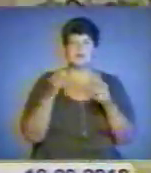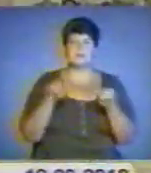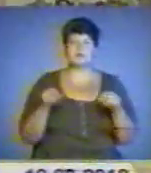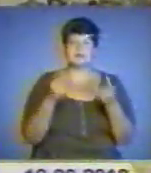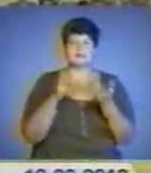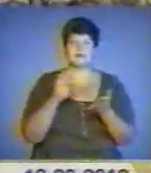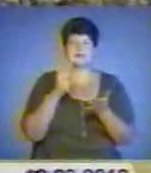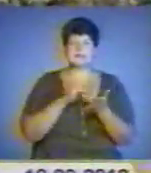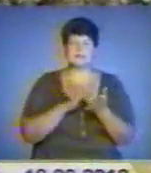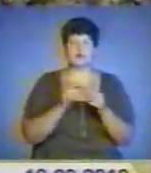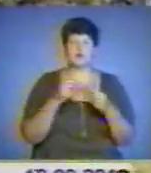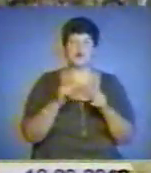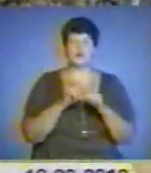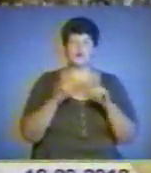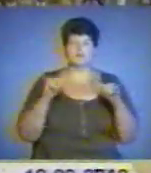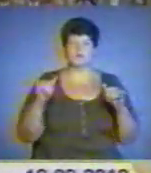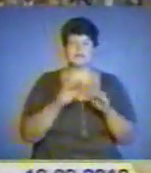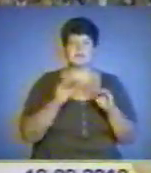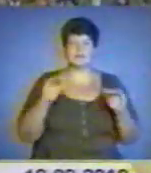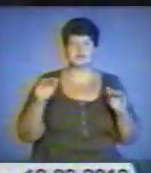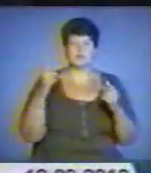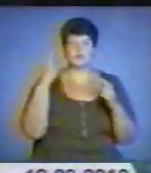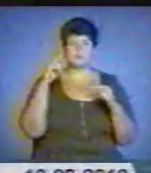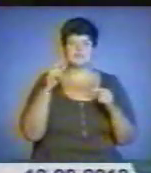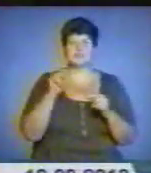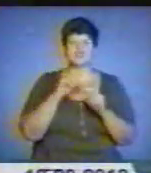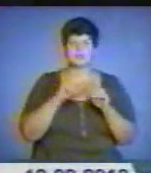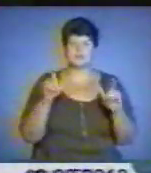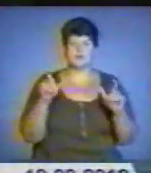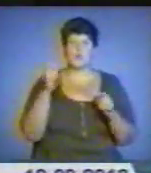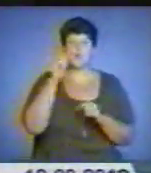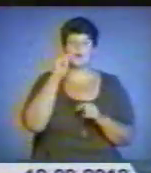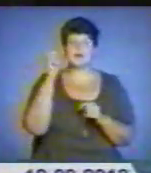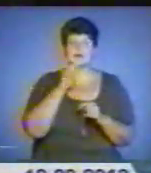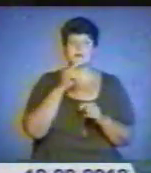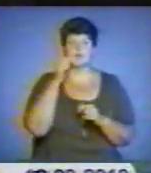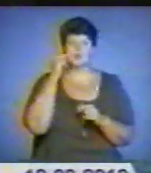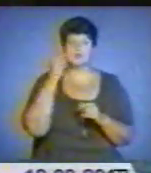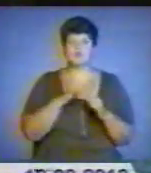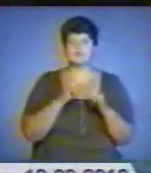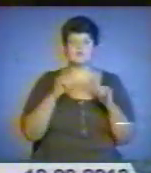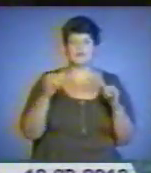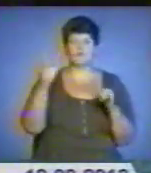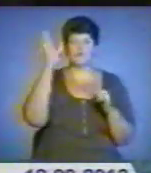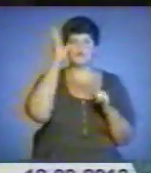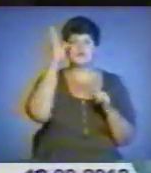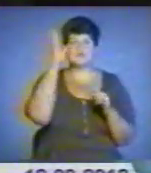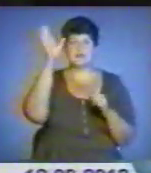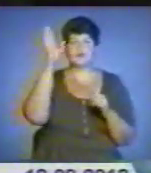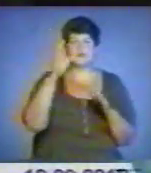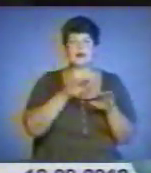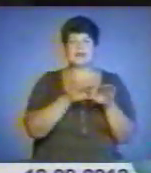також розвиток дитячо-юнацьких спортивних шкіл. Україна та Росія розвиватимуть зв'язки в освіті та науці на рівні